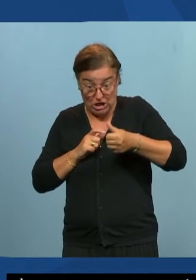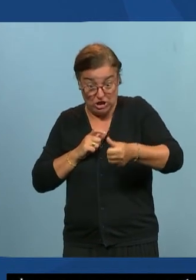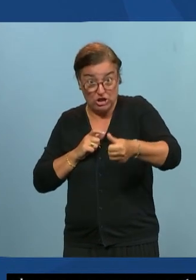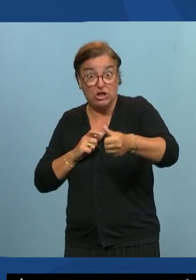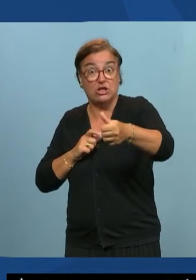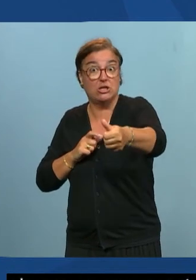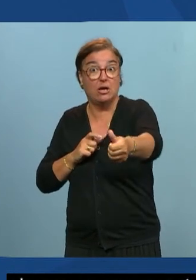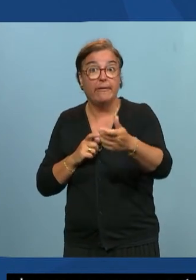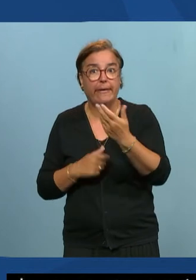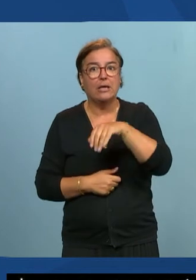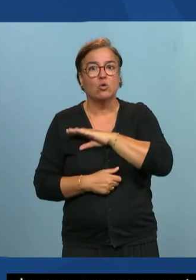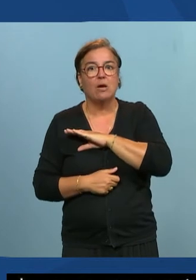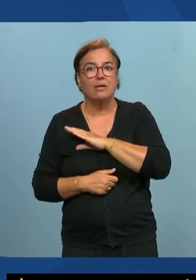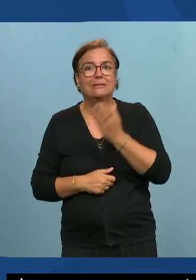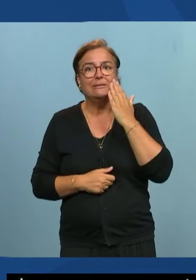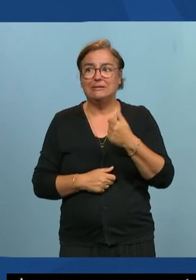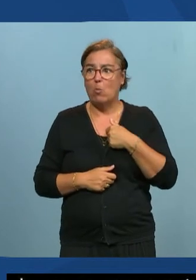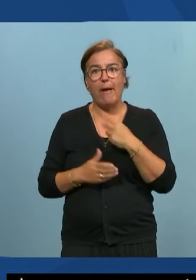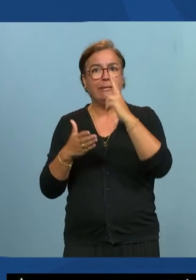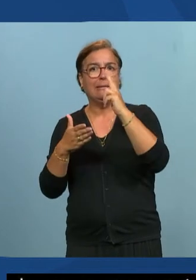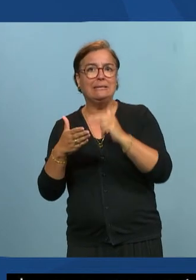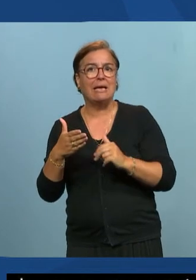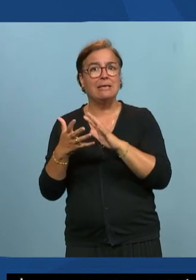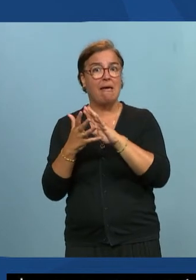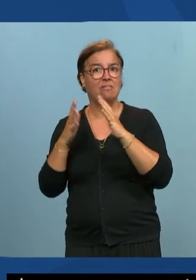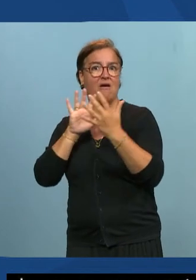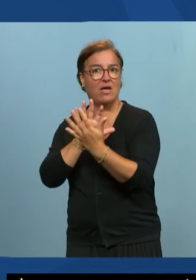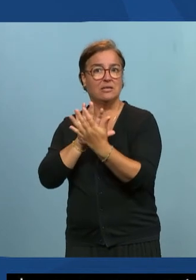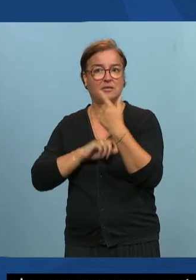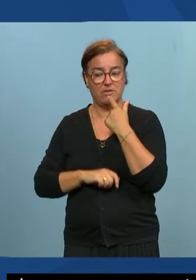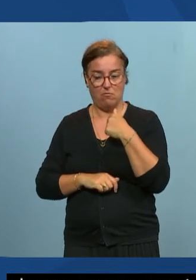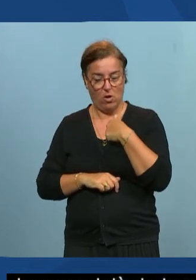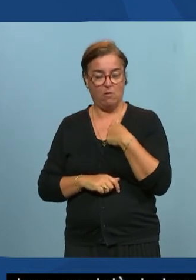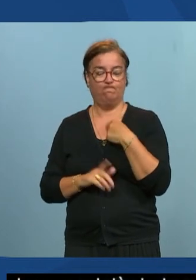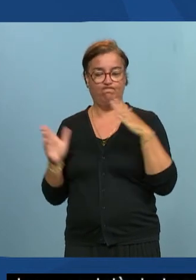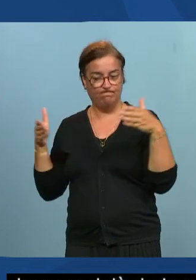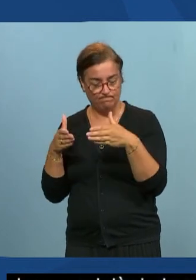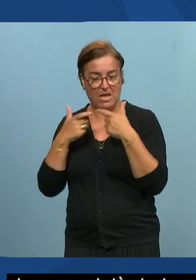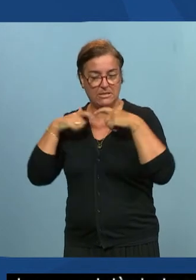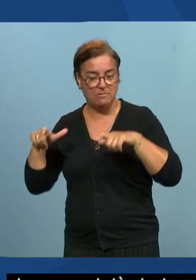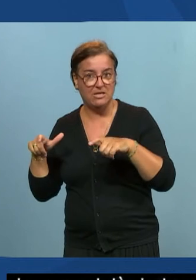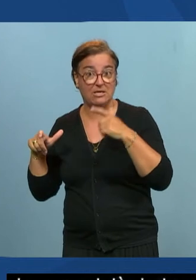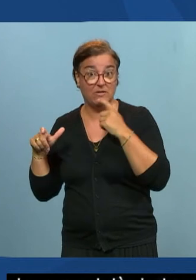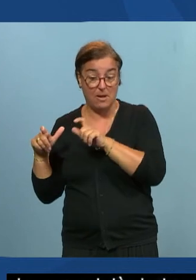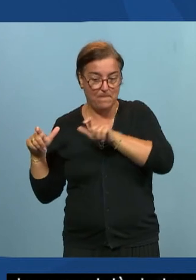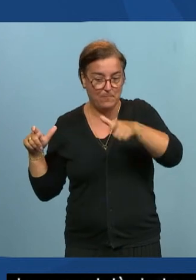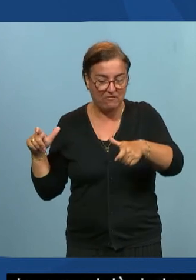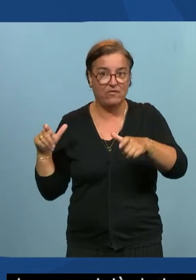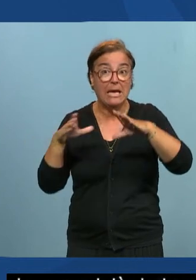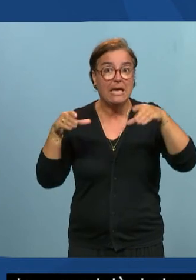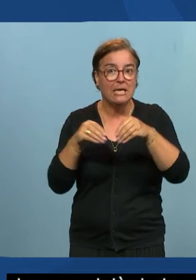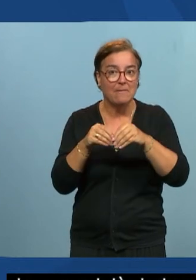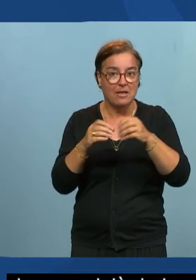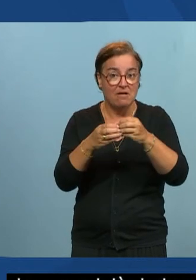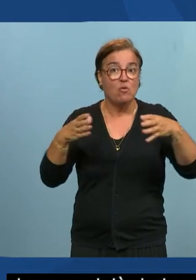échelle quand je fais du design d'interface je prends en compte au maximum le sujet j'aurai probablement moins d'efforts à fournir ou en tout cas les équipes de développement auront moins de choses